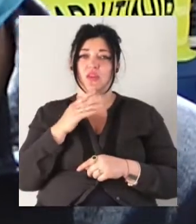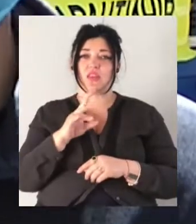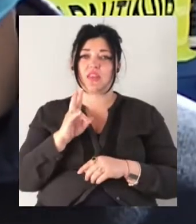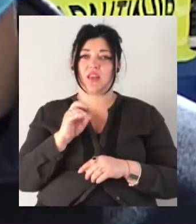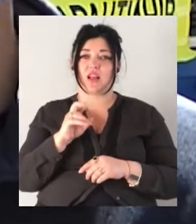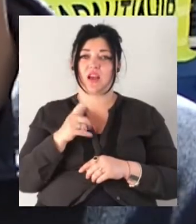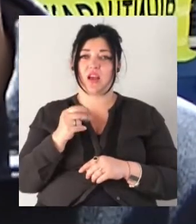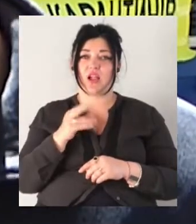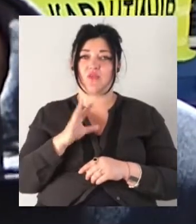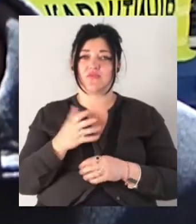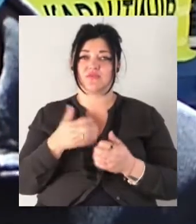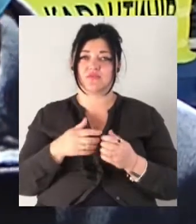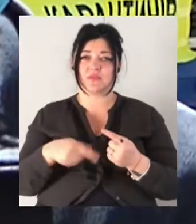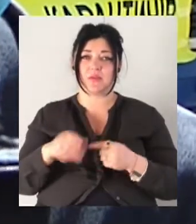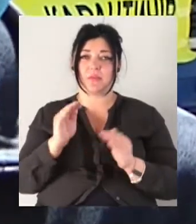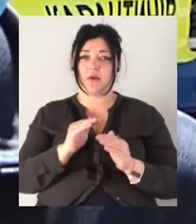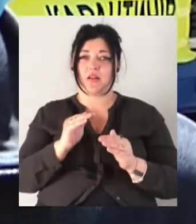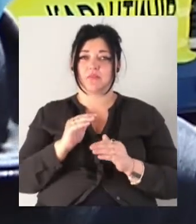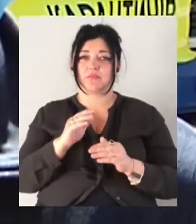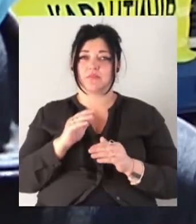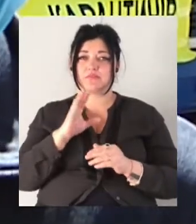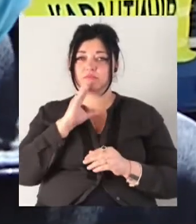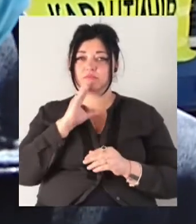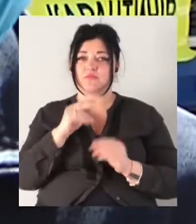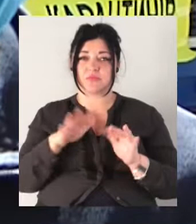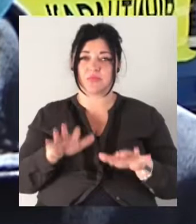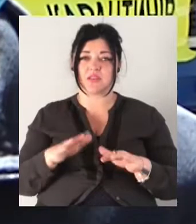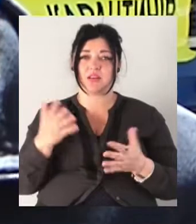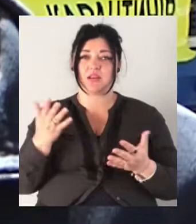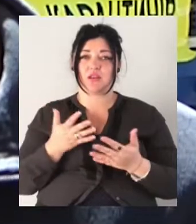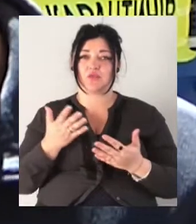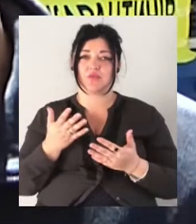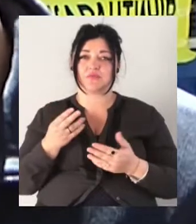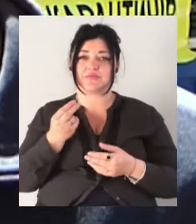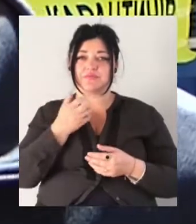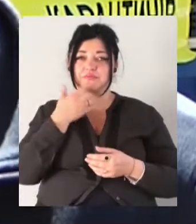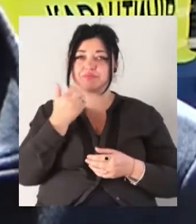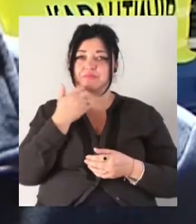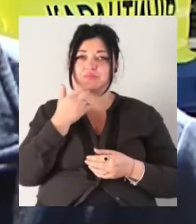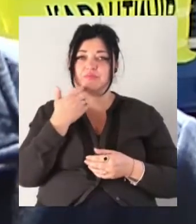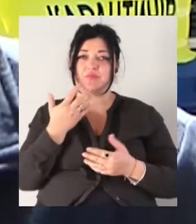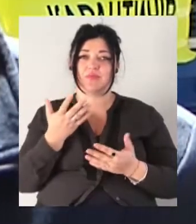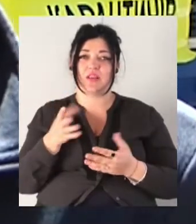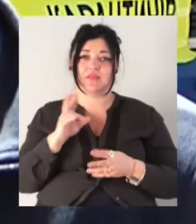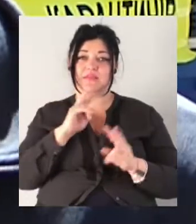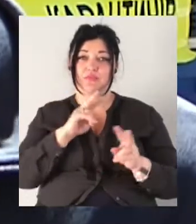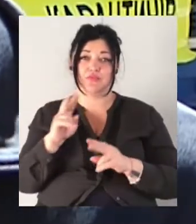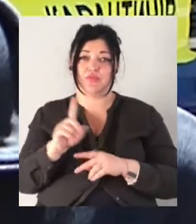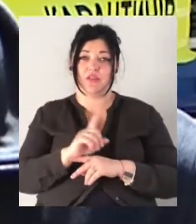Маленьких восьмімєсних маршруток, які без зберігання якихось карантинних норм,